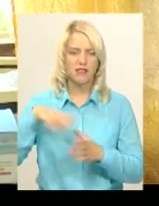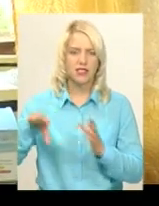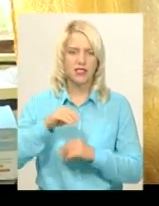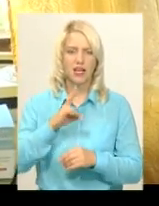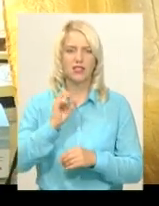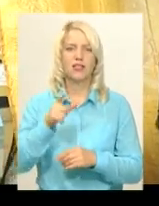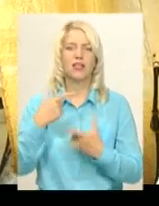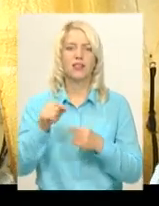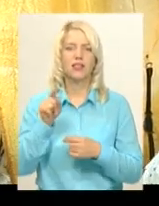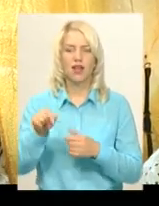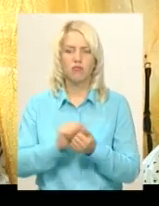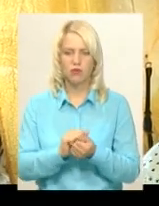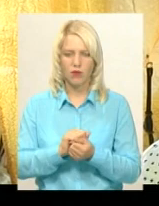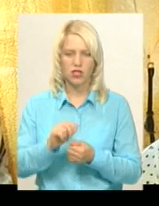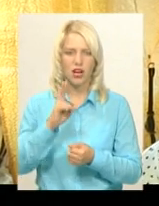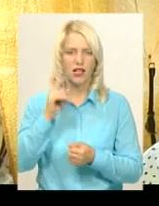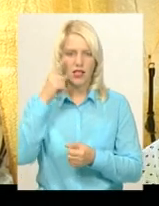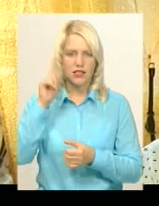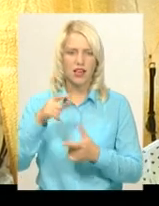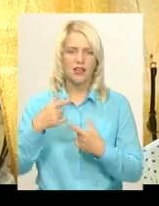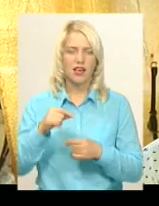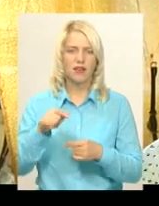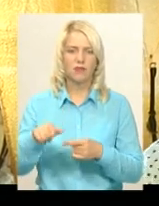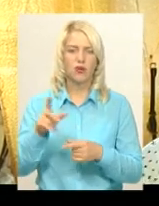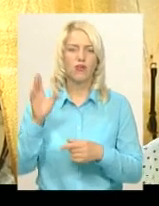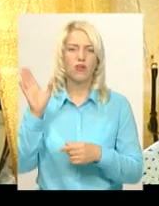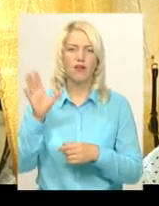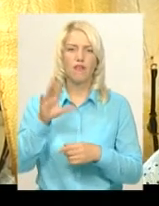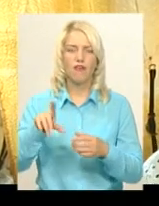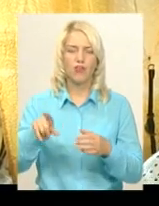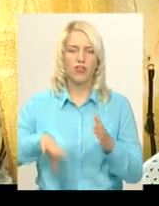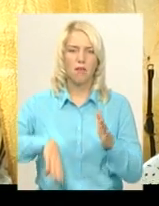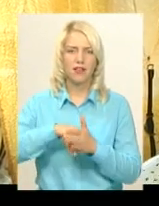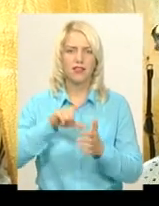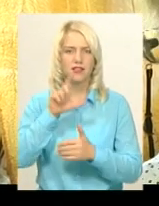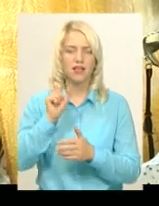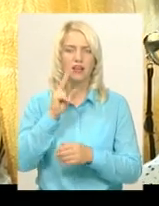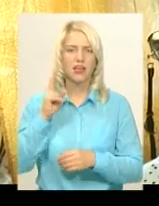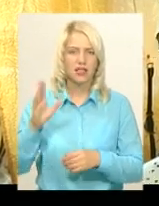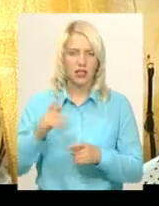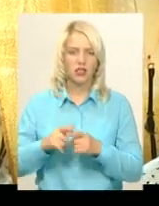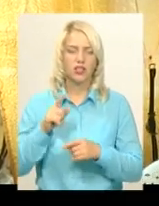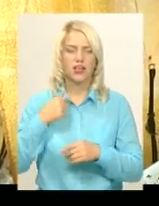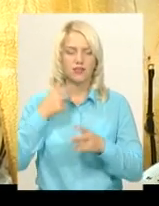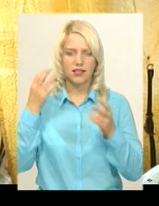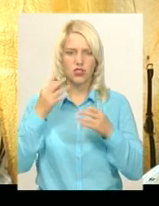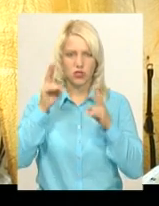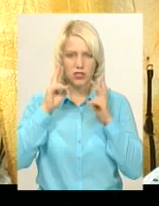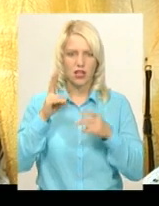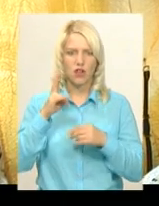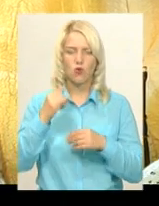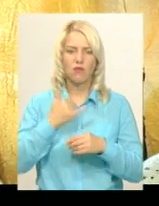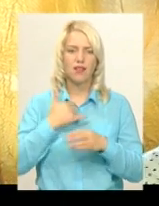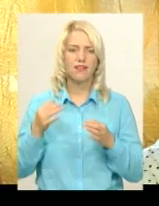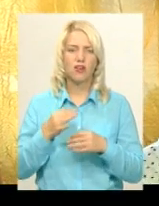Ніна, а де та бумажка? Вона знає, де в мені, бо вона ці платіжки робить. То я можу не знати, і в мене ніколи